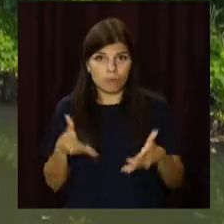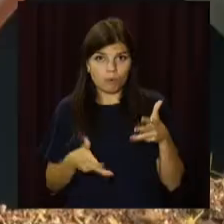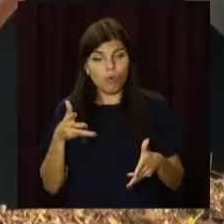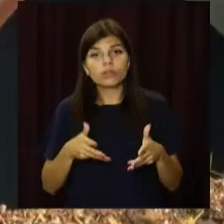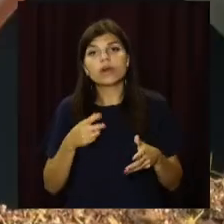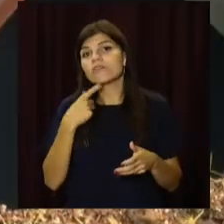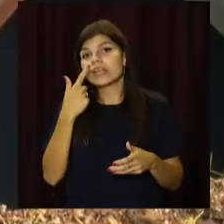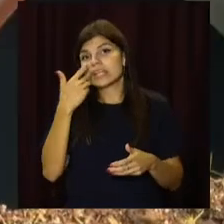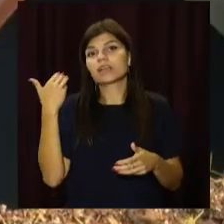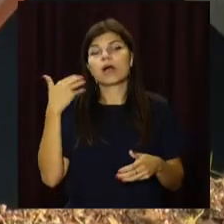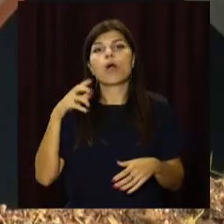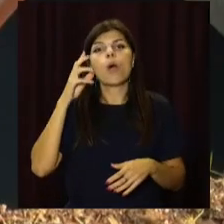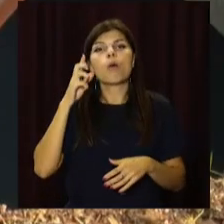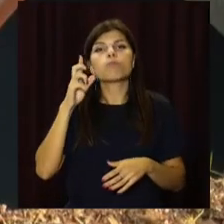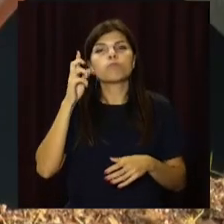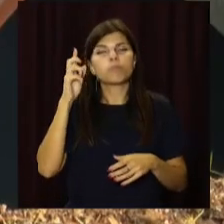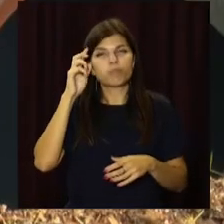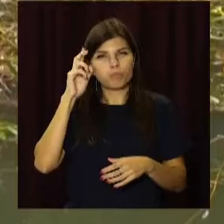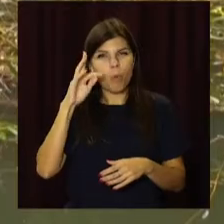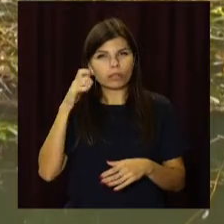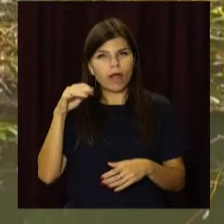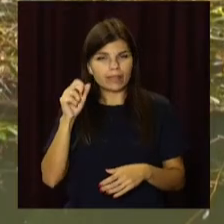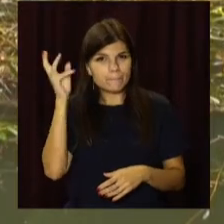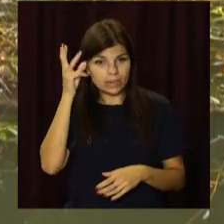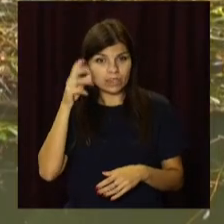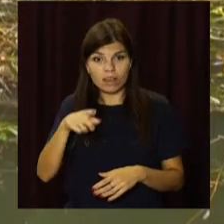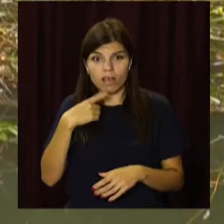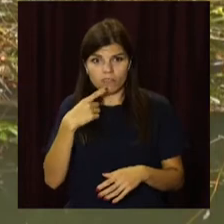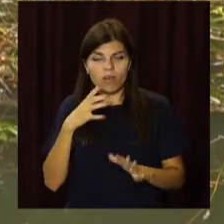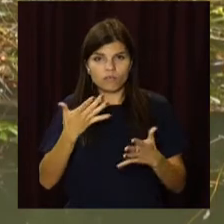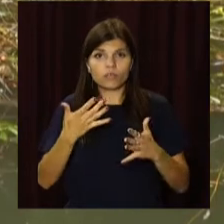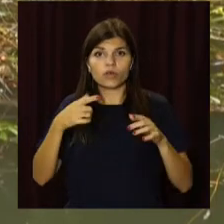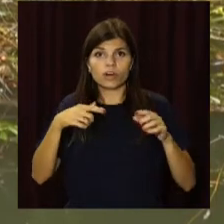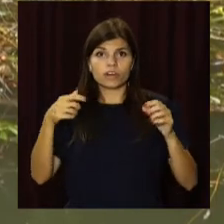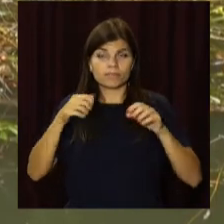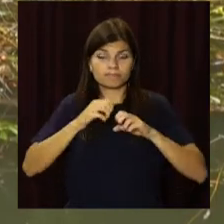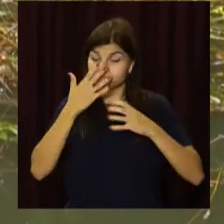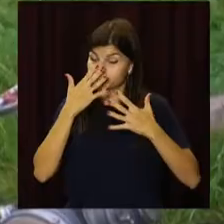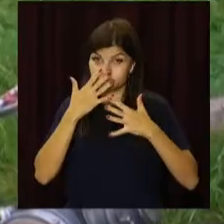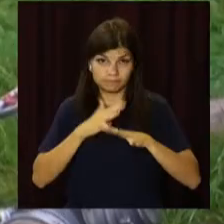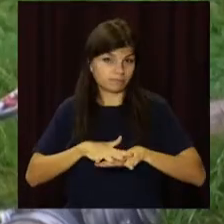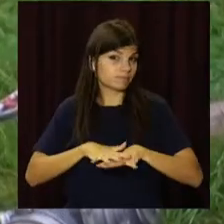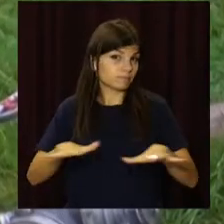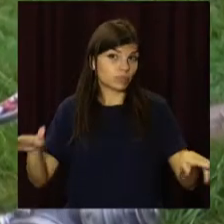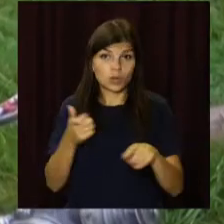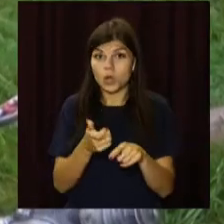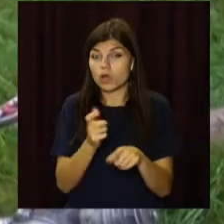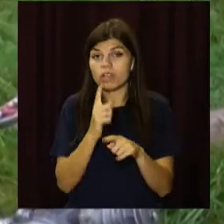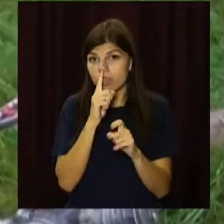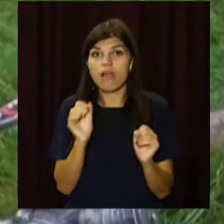Нещодавно на вулиці Богдана Хмельницького прорвало колектор. І всі ці нечистоти стікають до них. А сморід стоїть такий, що